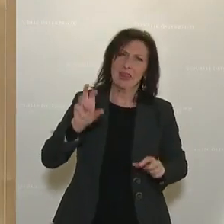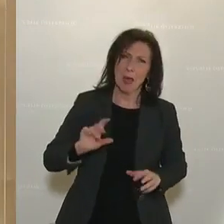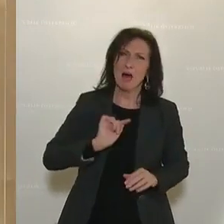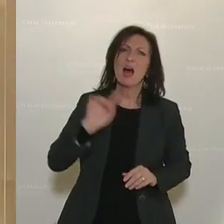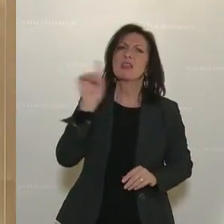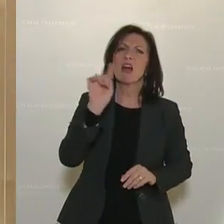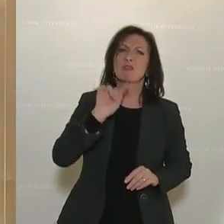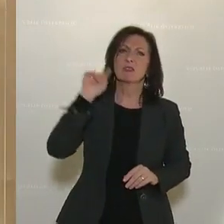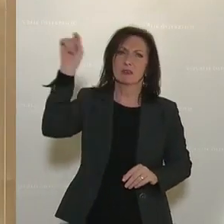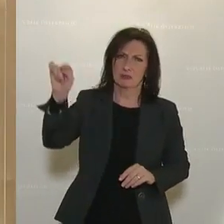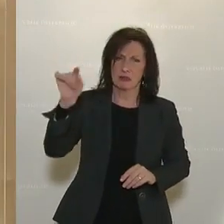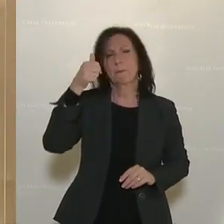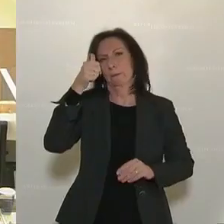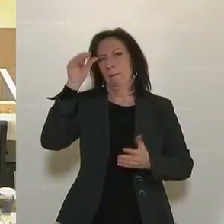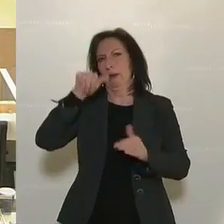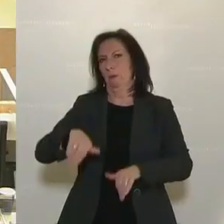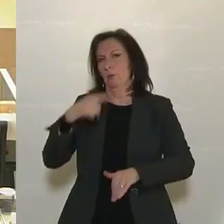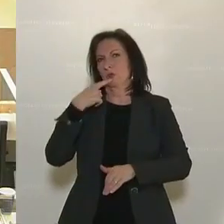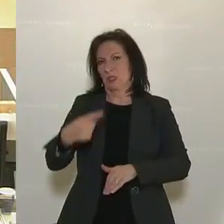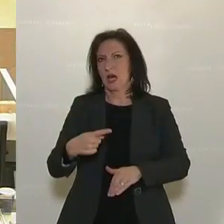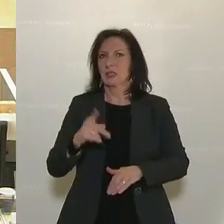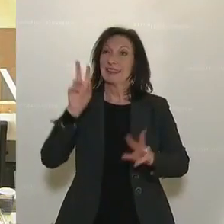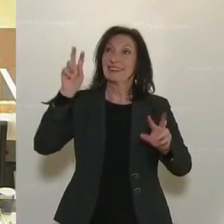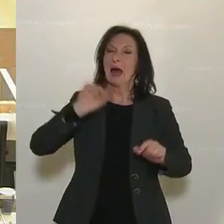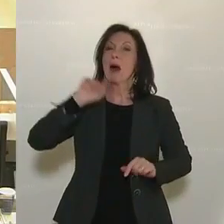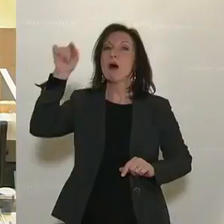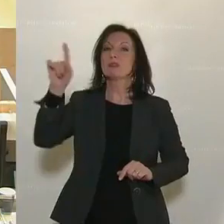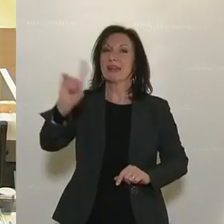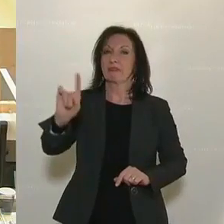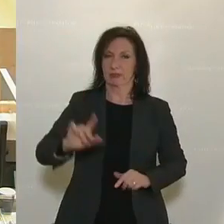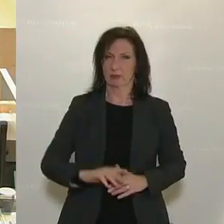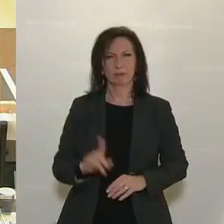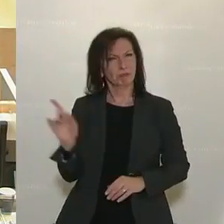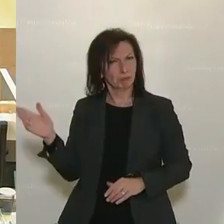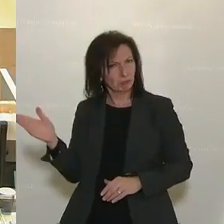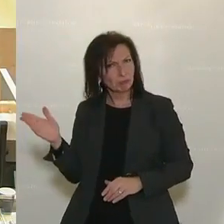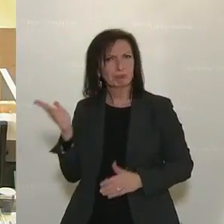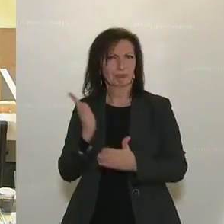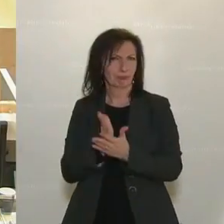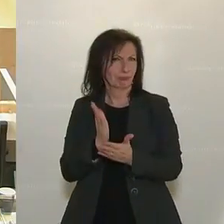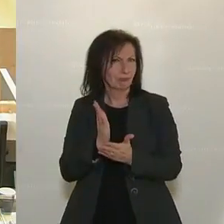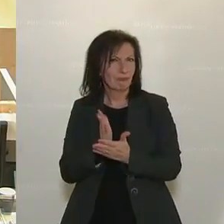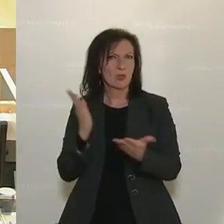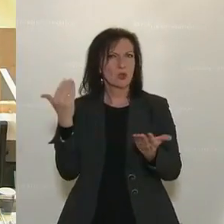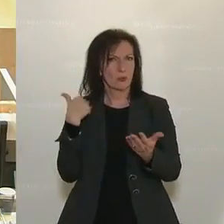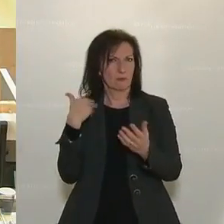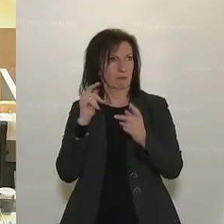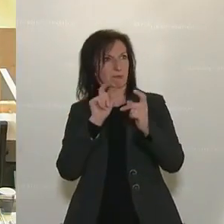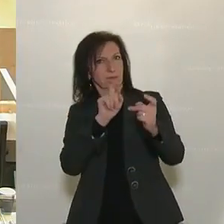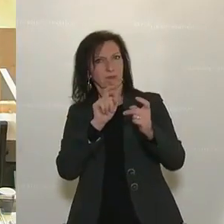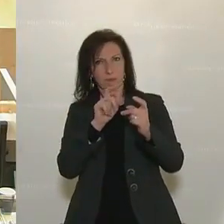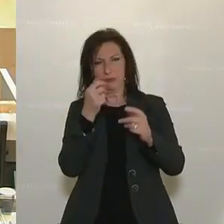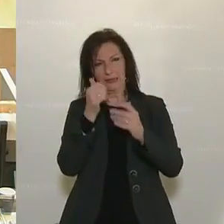Apropos Ausgangssperren. Das muss ich Ihnen auch sagen. Apropos Ausgangssperren. Sie wissen ja, Sie haben ja schon auch die eine oder andere Auseinandersetzung mit einer